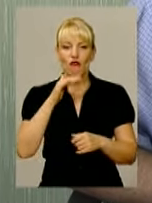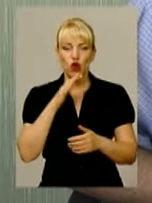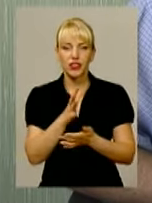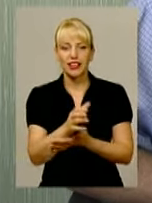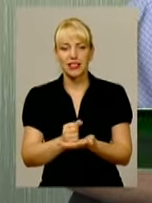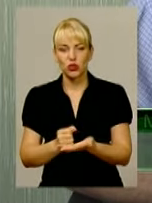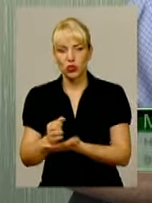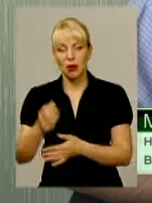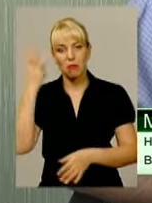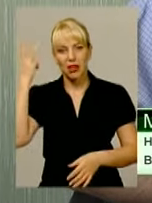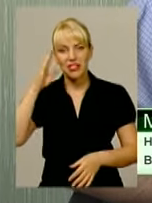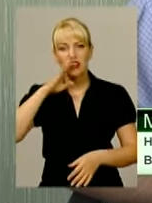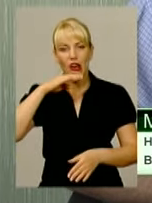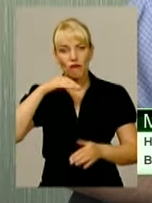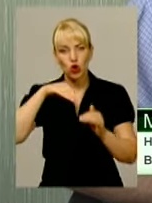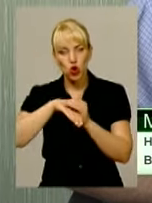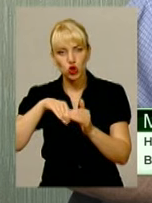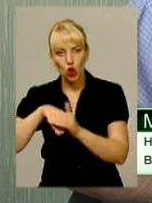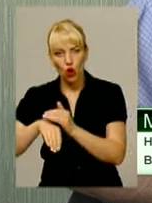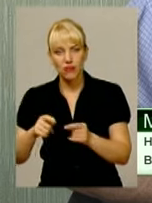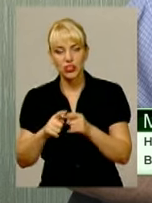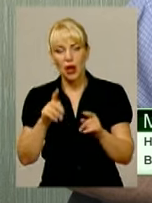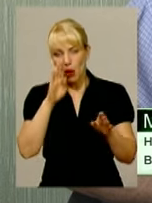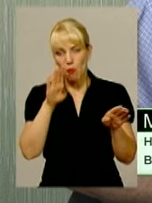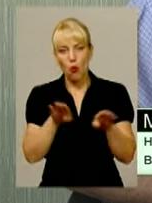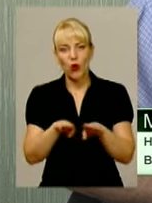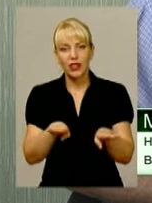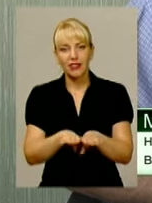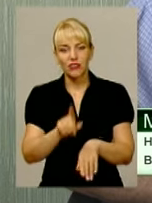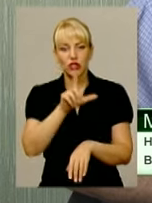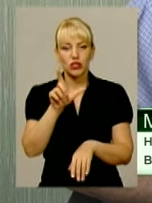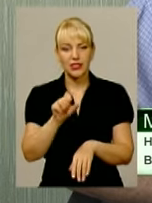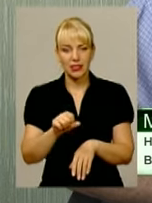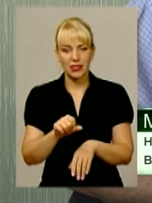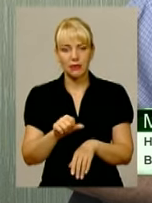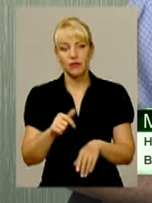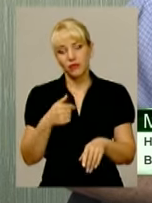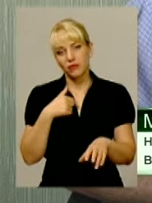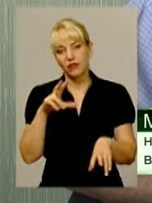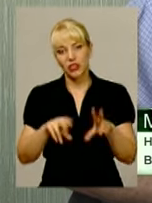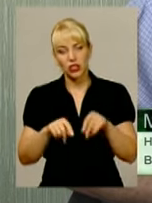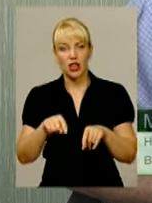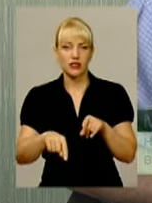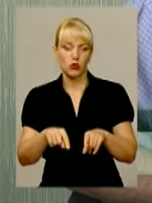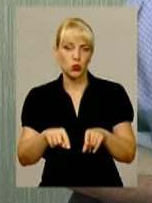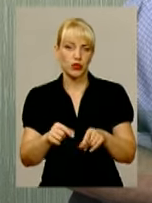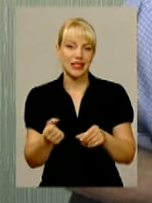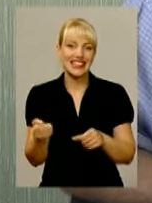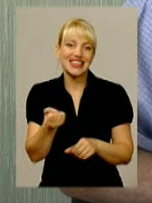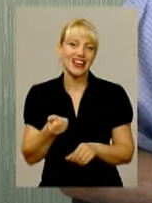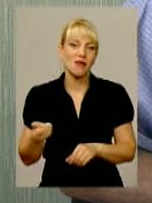водосховище, воно порівняно називається малим водосховищем. Тут тримається десь